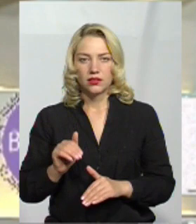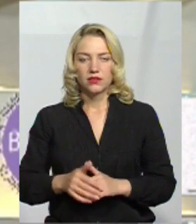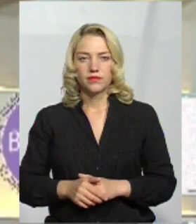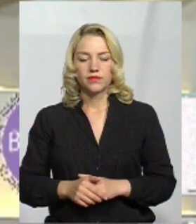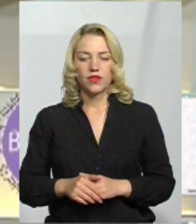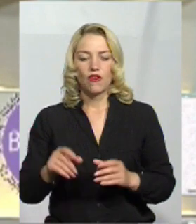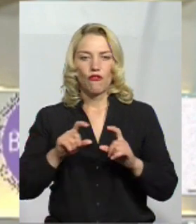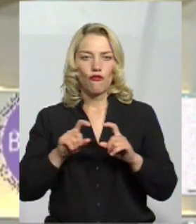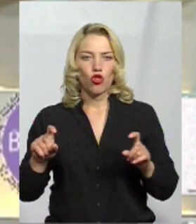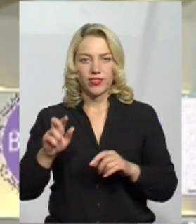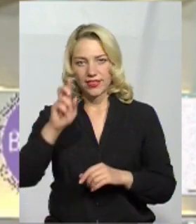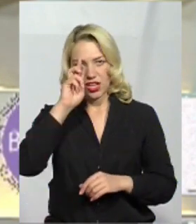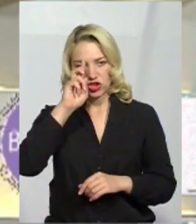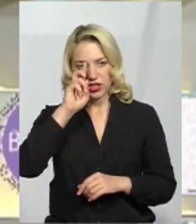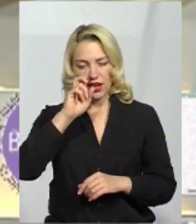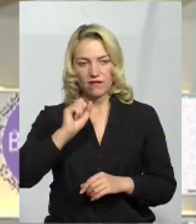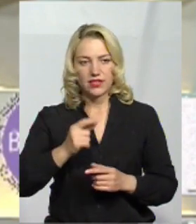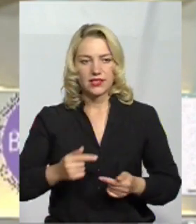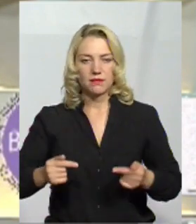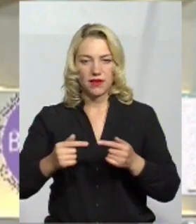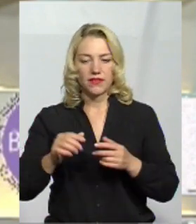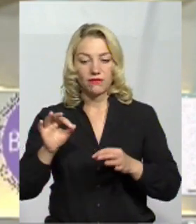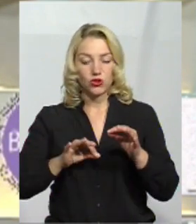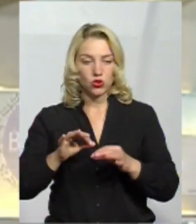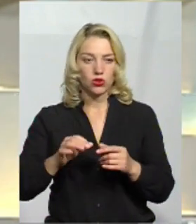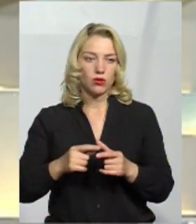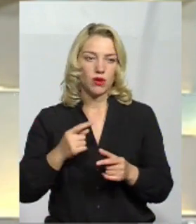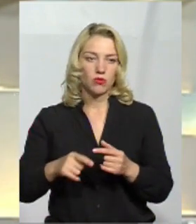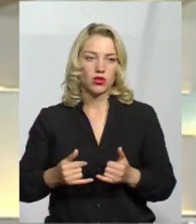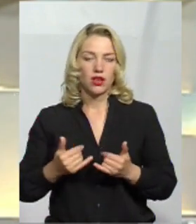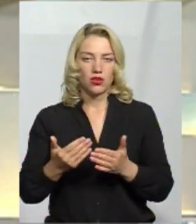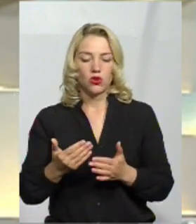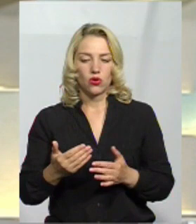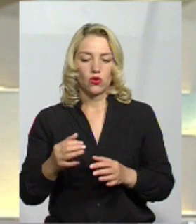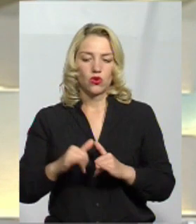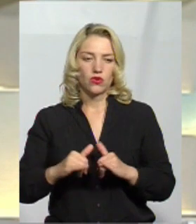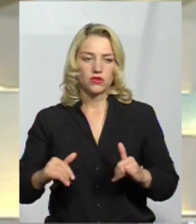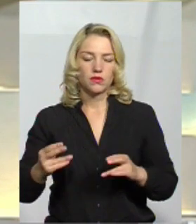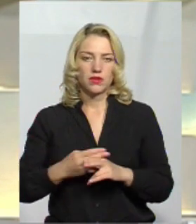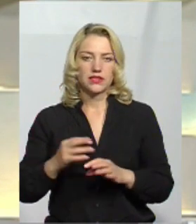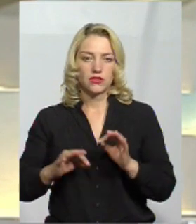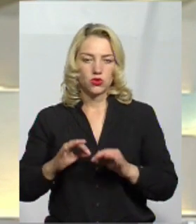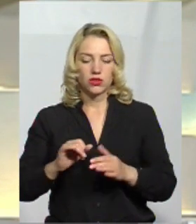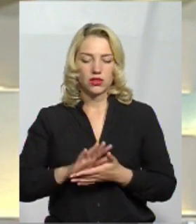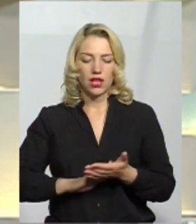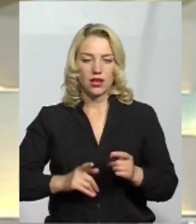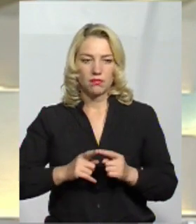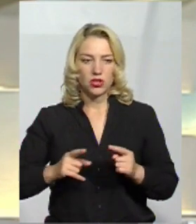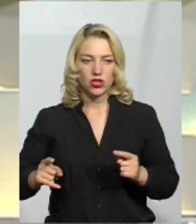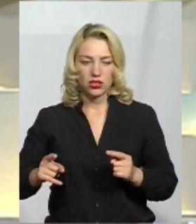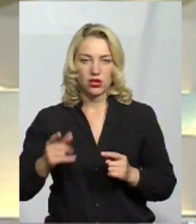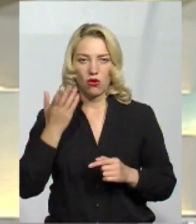фонду держави з певним відсотком, або для його розвитку без відсотку, далі під час